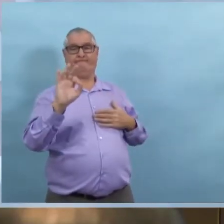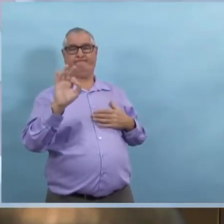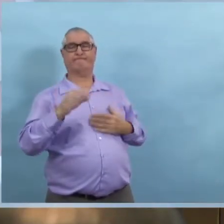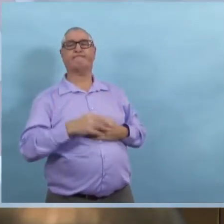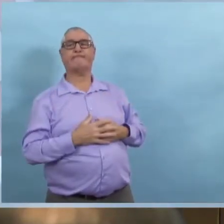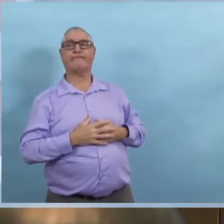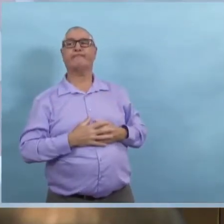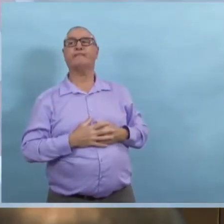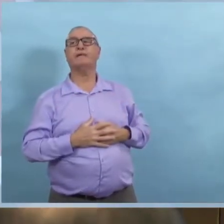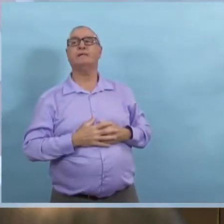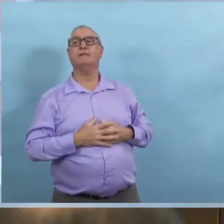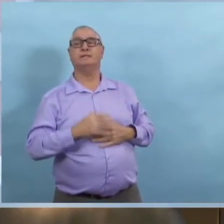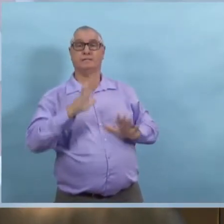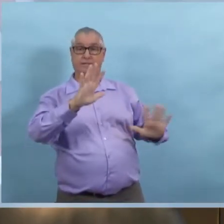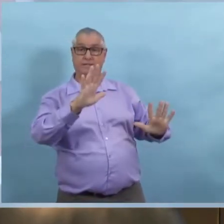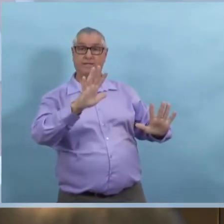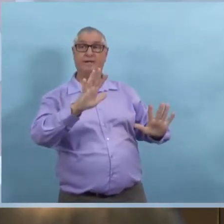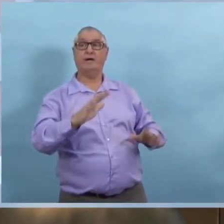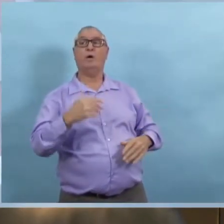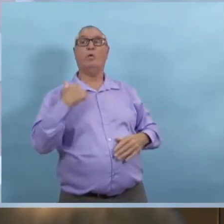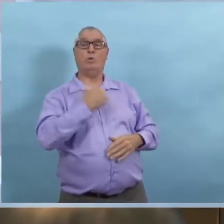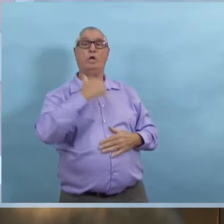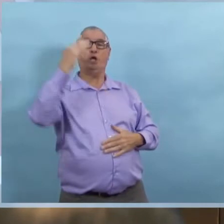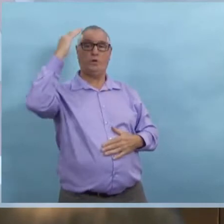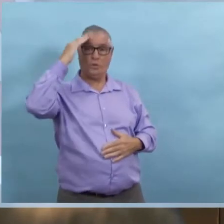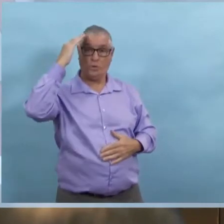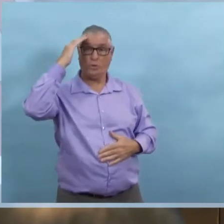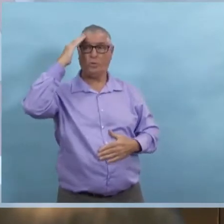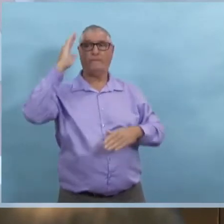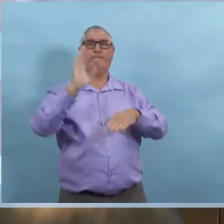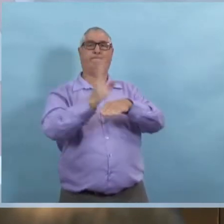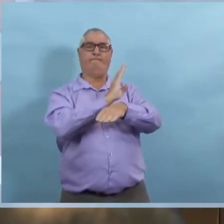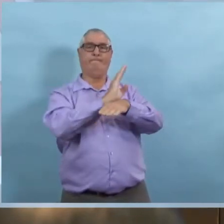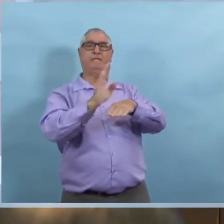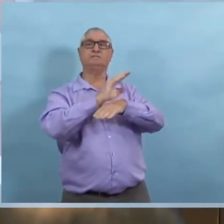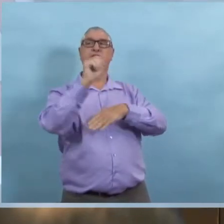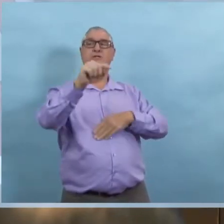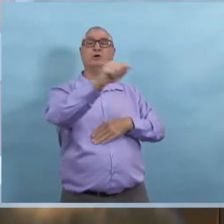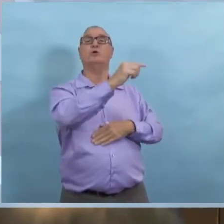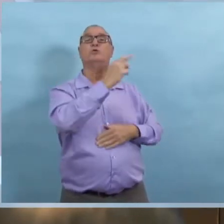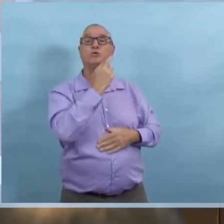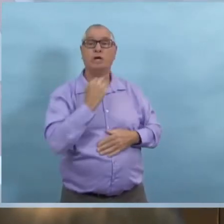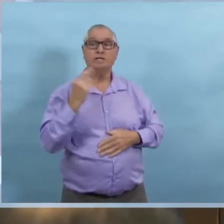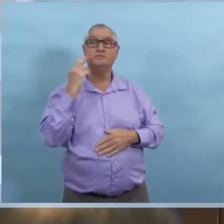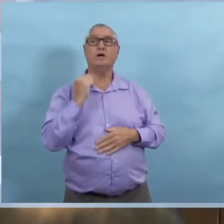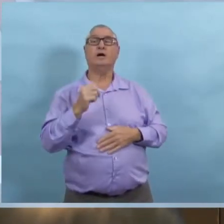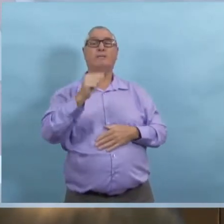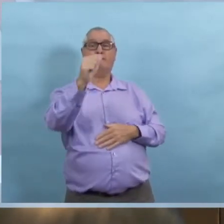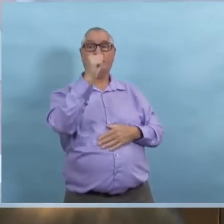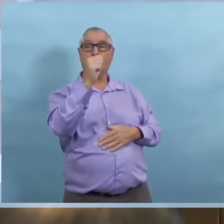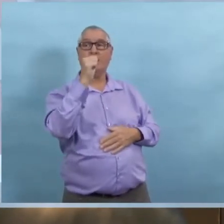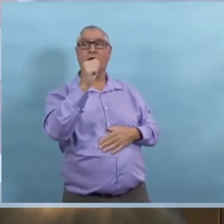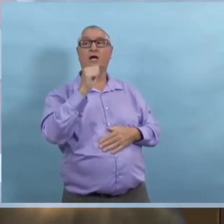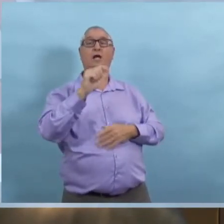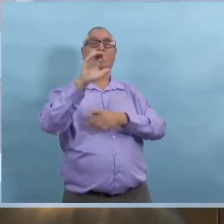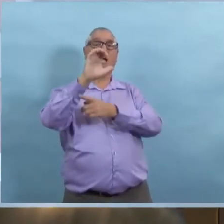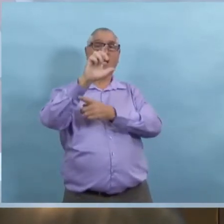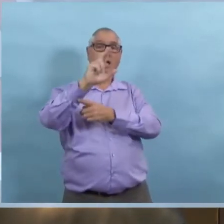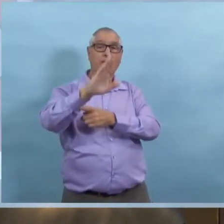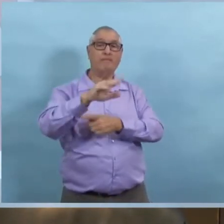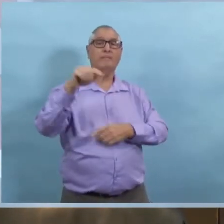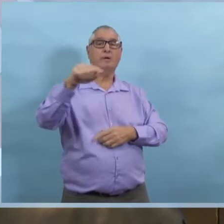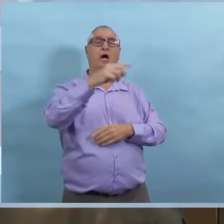de votre question et vous dire qu'il n'y a personne qui dit que ça n'est pas un défi pour les détaillants et les